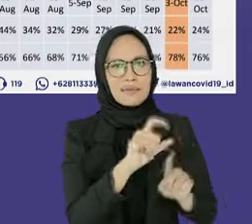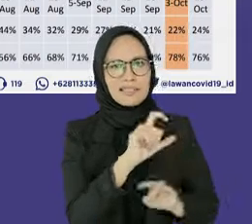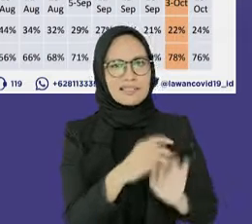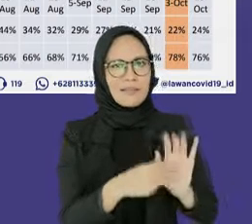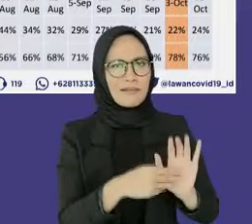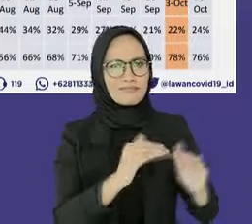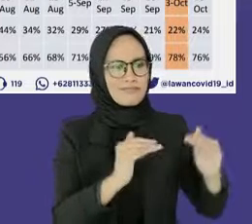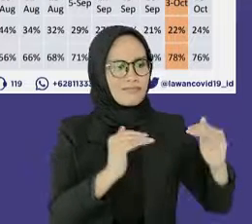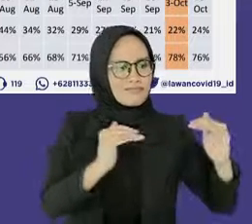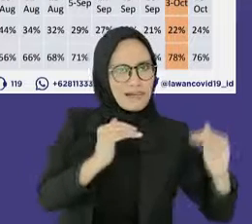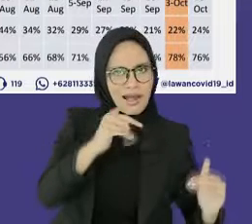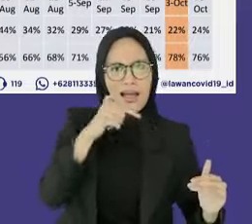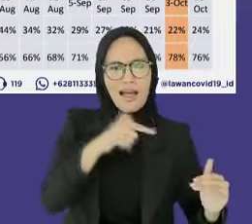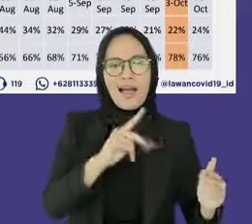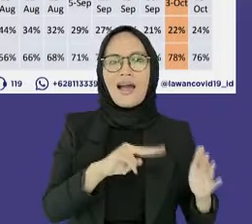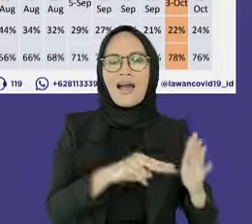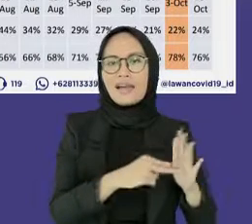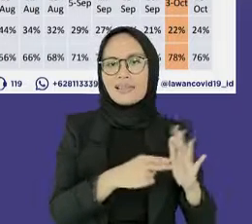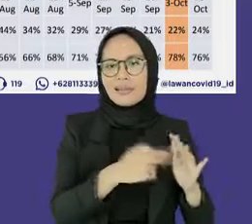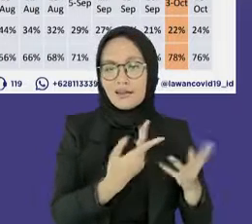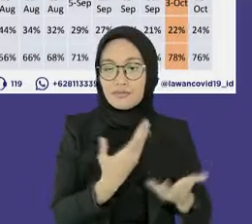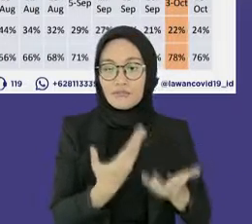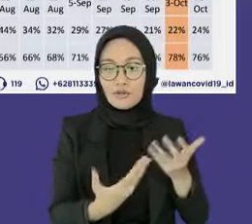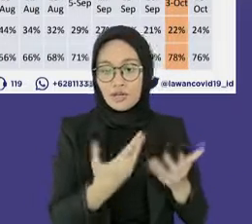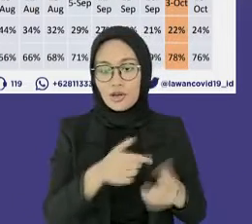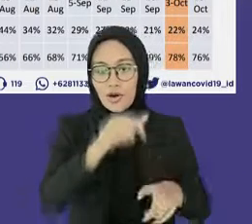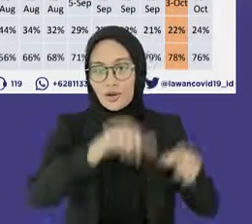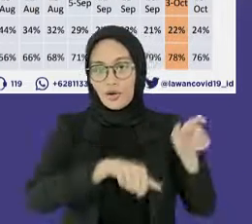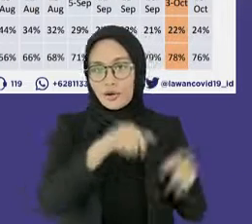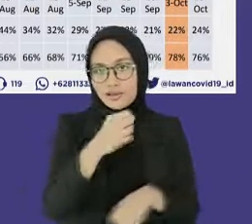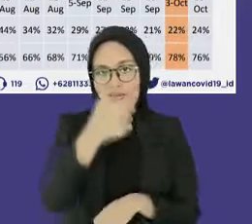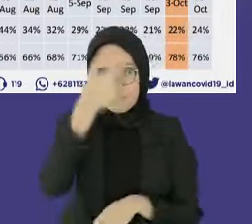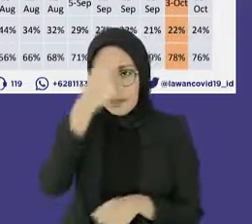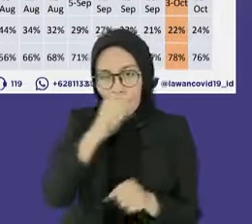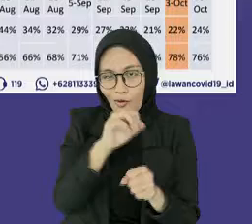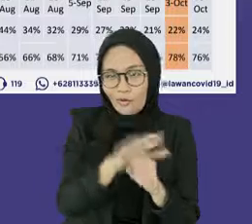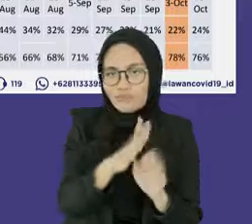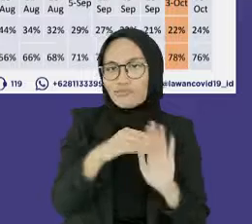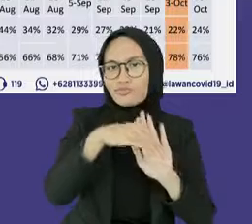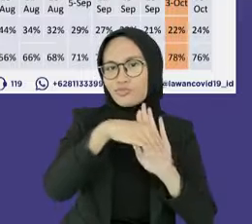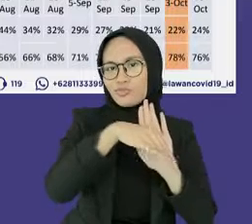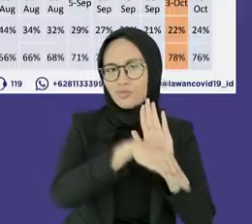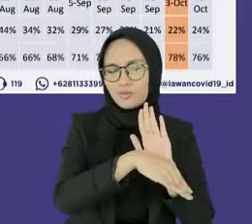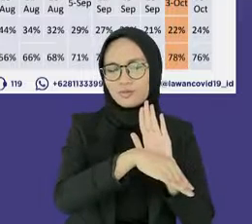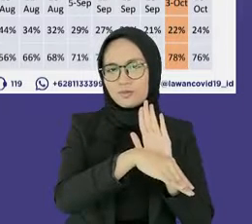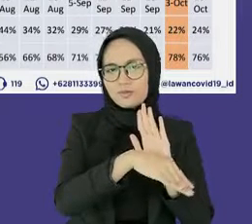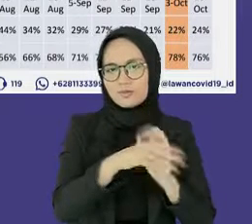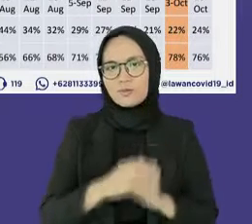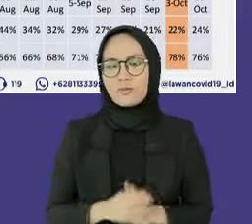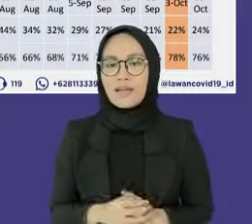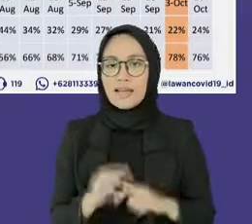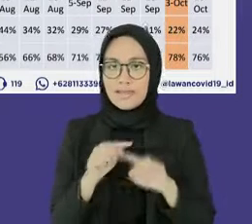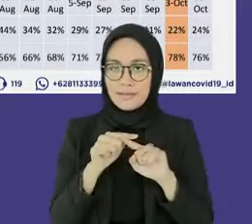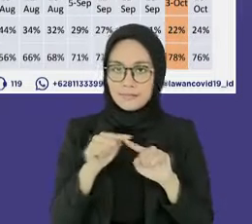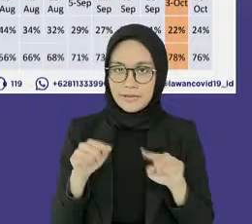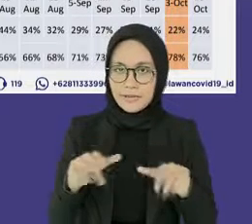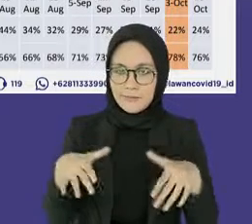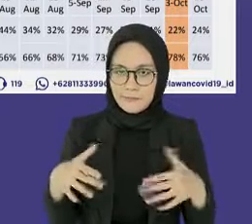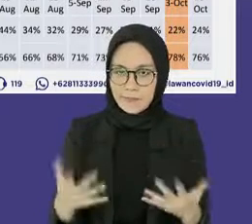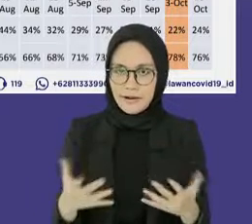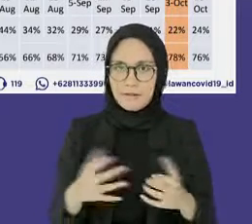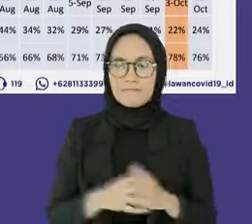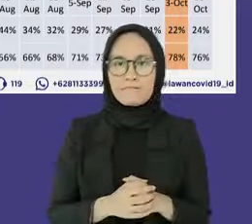jumlah orang yang bergejala maupun kontak eratnya juga menurun drastis. Namun penting untuk diingat bahwa tes